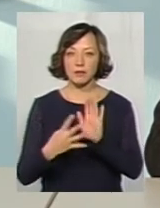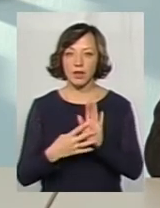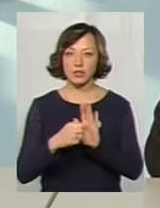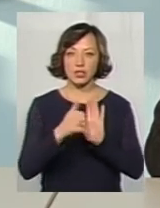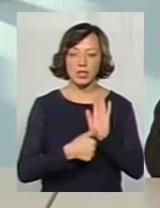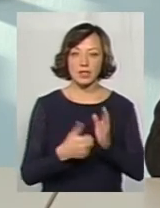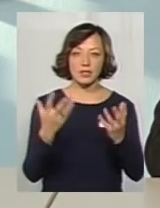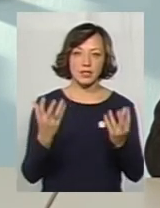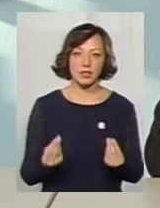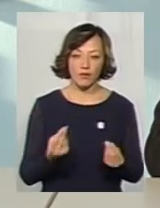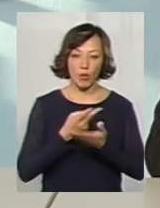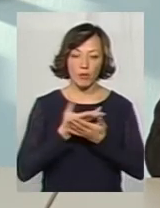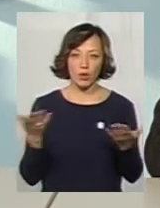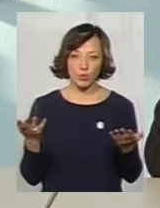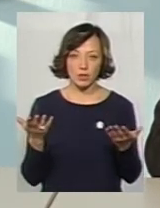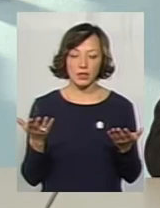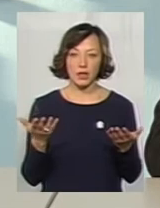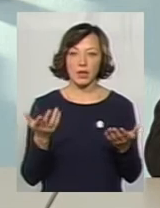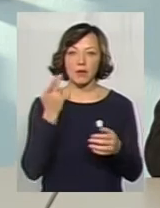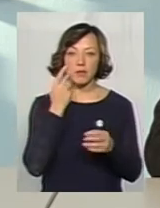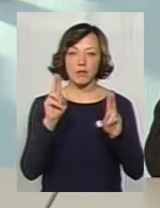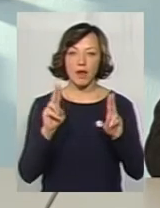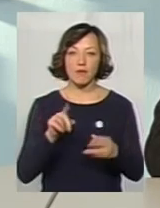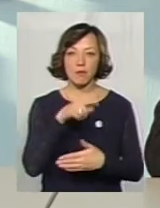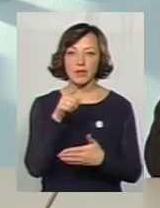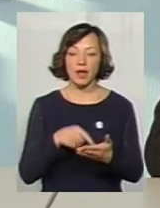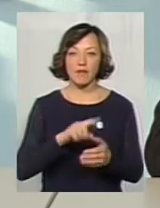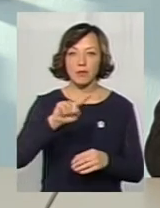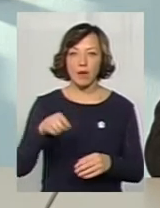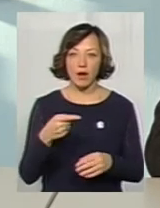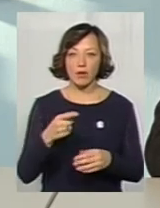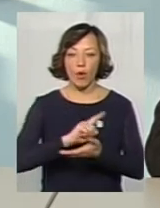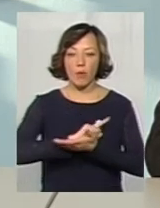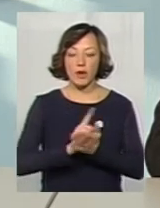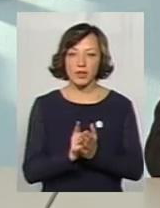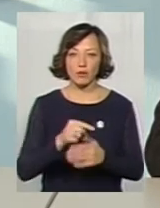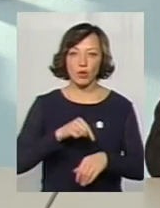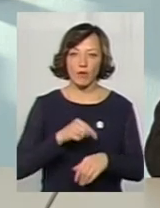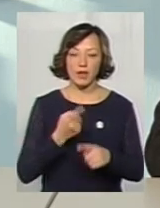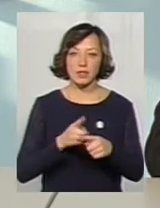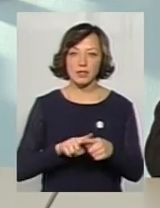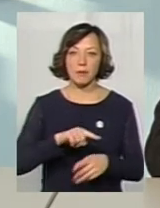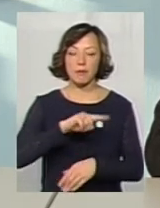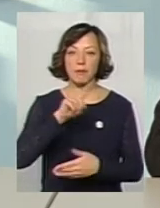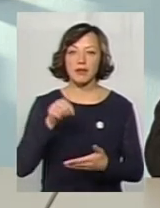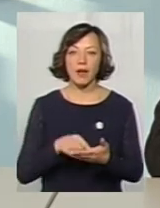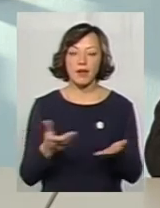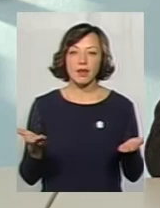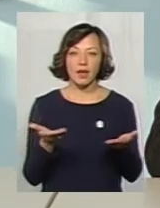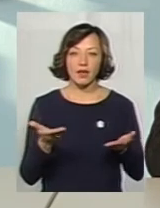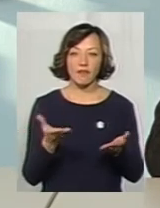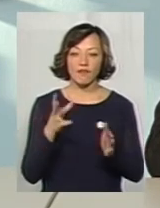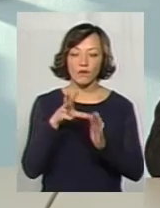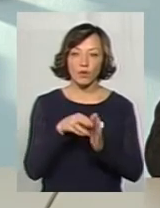днів оприлюднений, як правило, це питання, які вимагають оперативного реагування, це питання, які, скажімо,